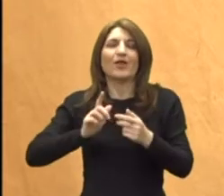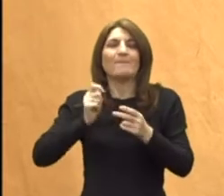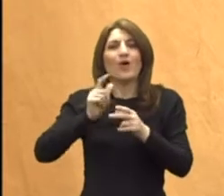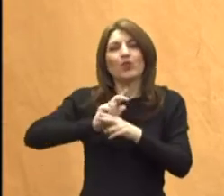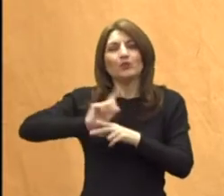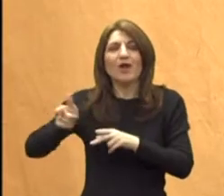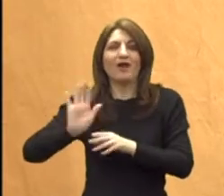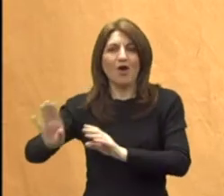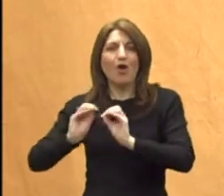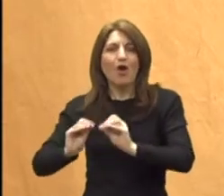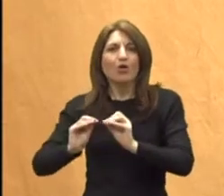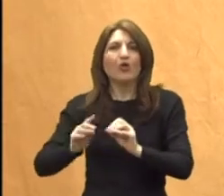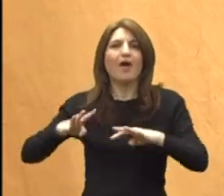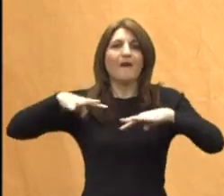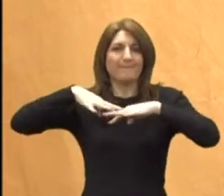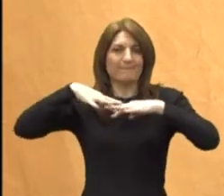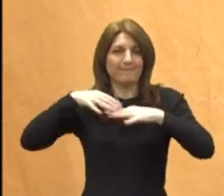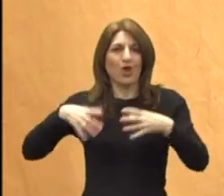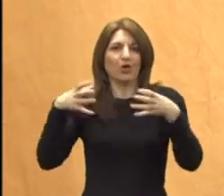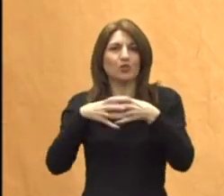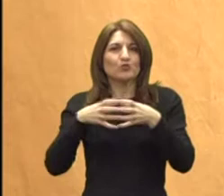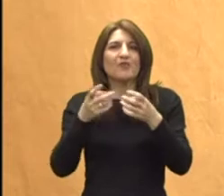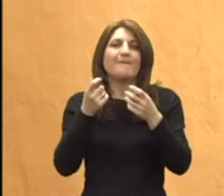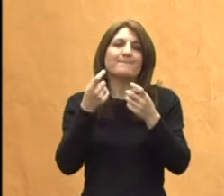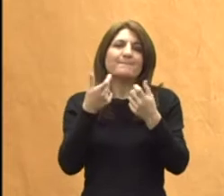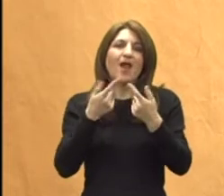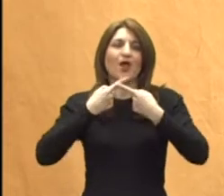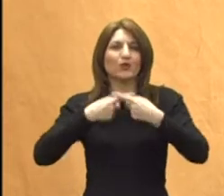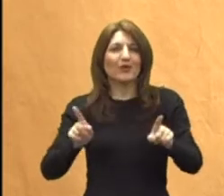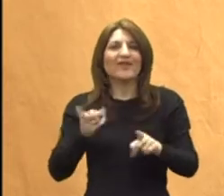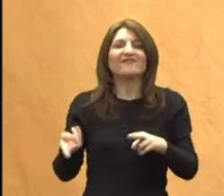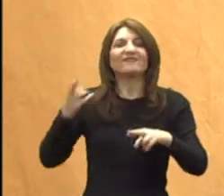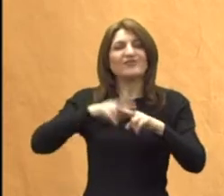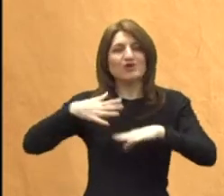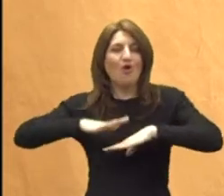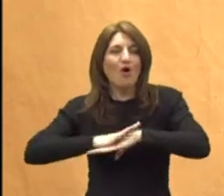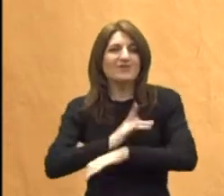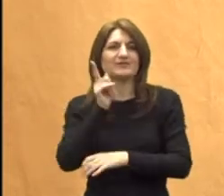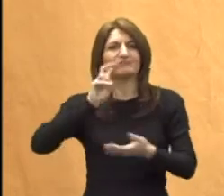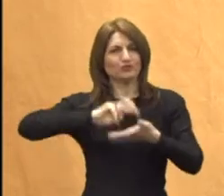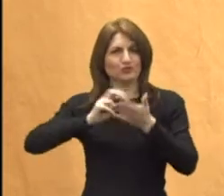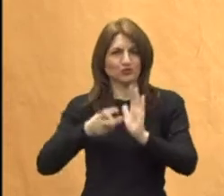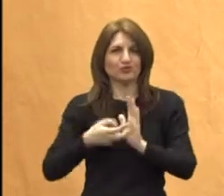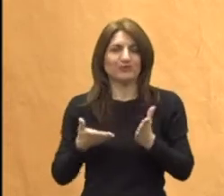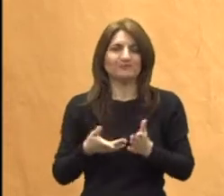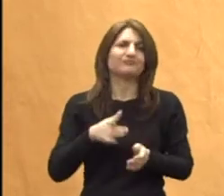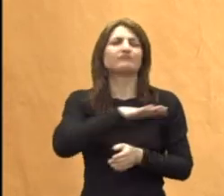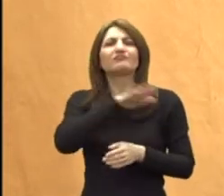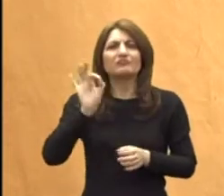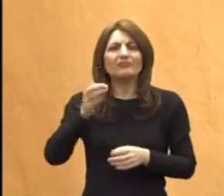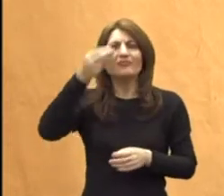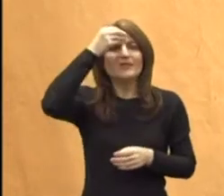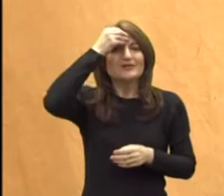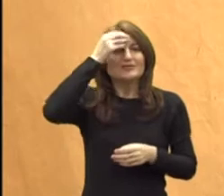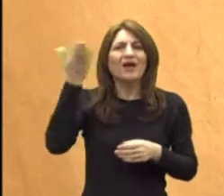umrežavanju u društvo, sasvim drugačiji i sa više senzibiliteta i struke. Vi se svi sjećate onih